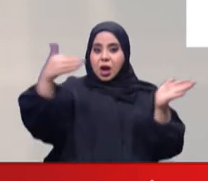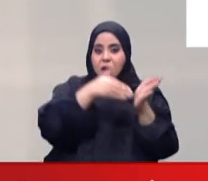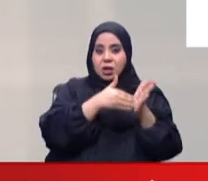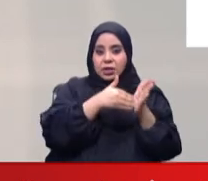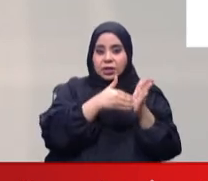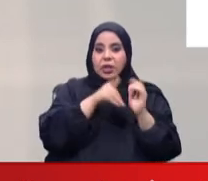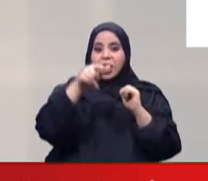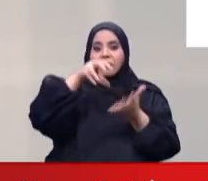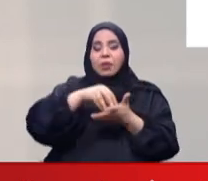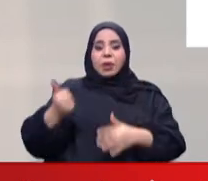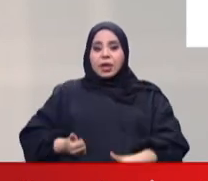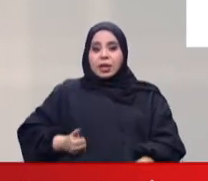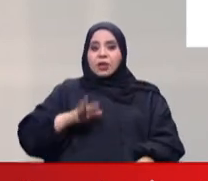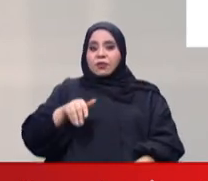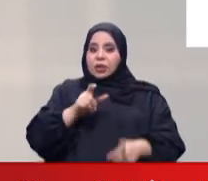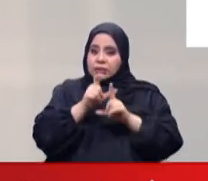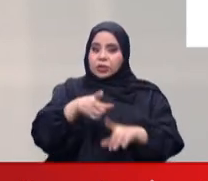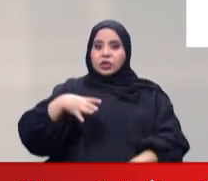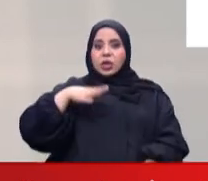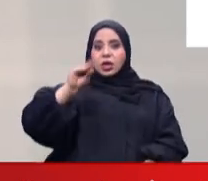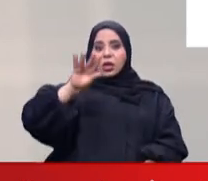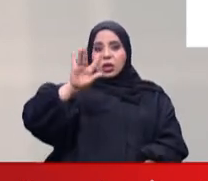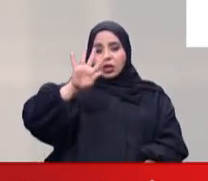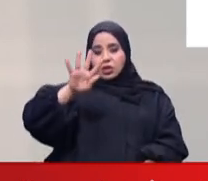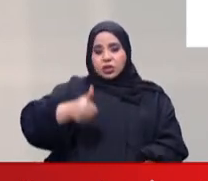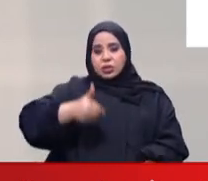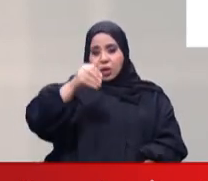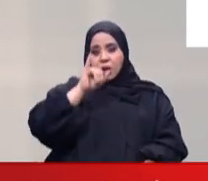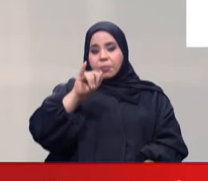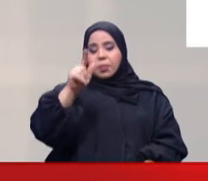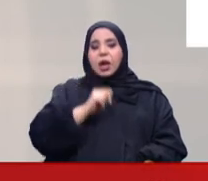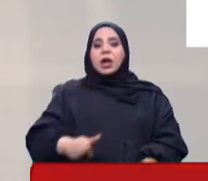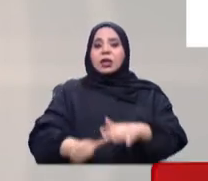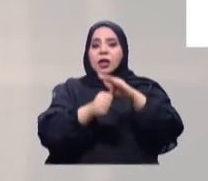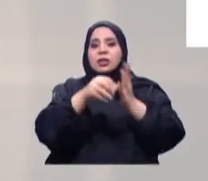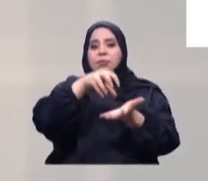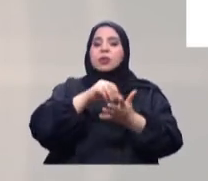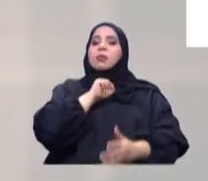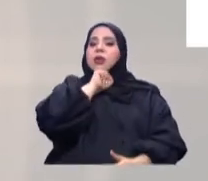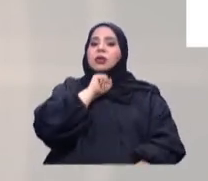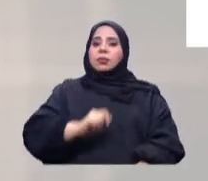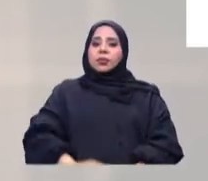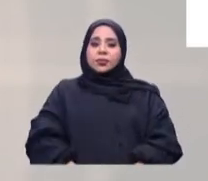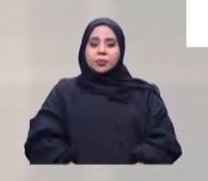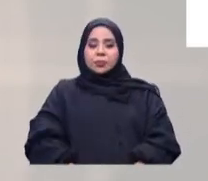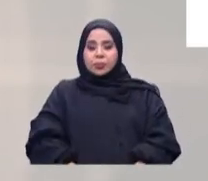مؤخراً في البحرين تحت رعاية مع الشيخ هشام بن عبد الرحمن الخليفة محافظي محافظة العاصمة